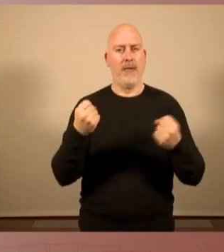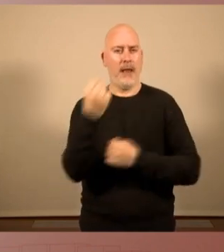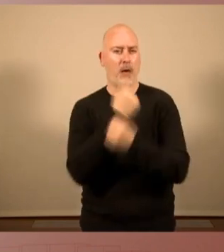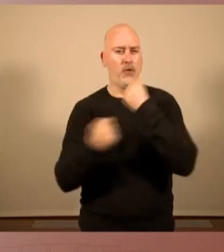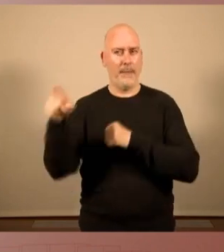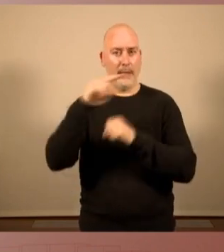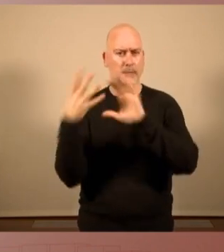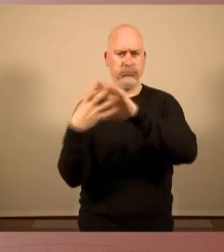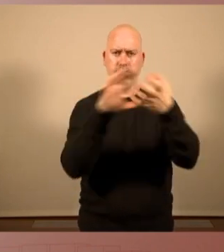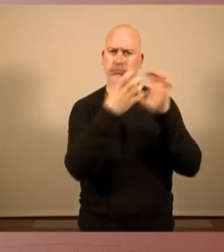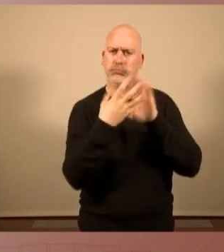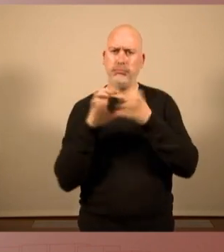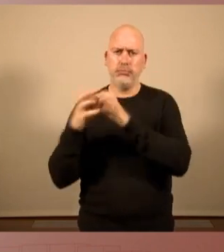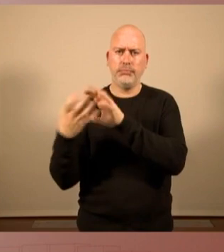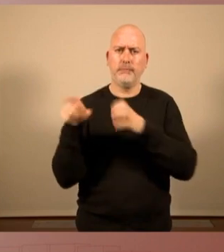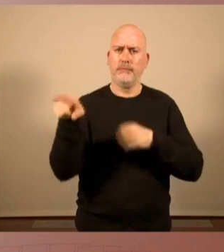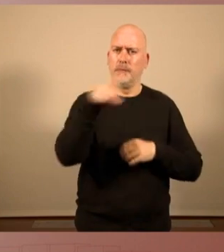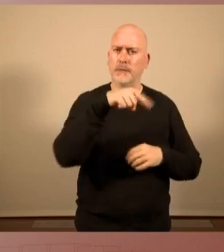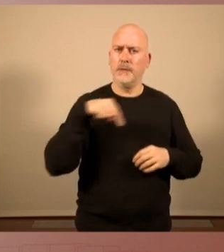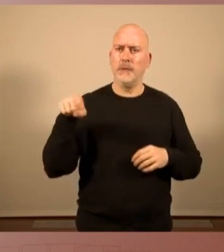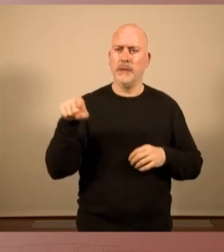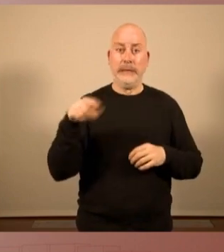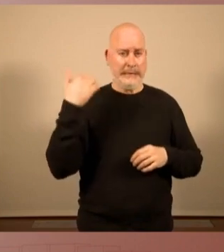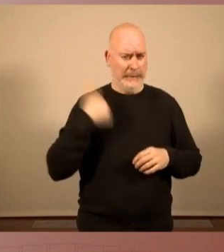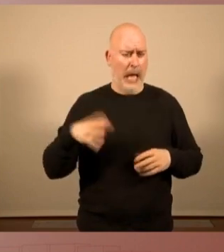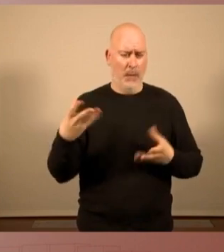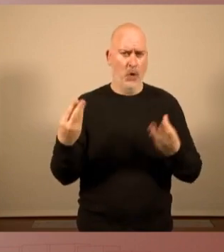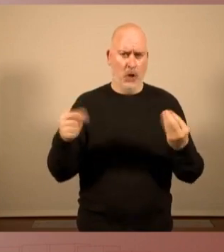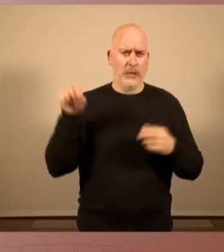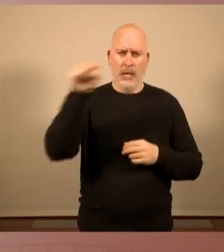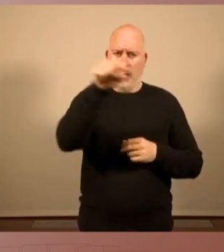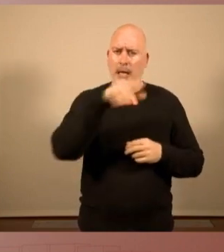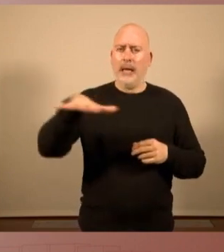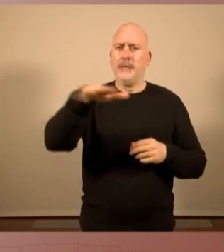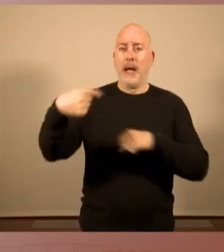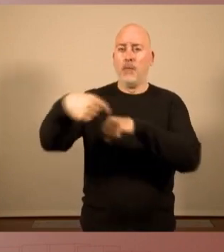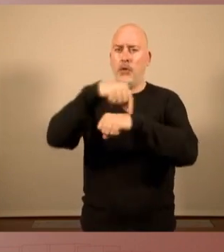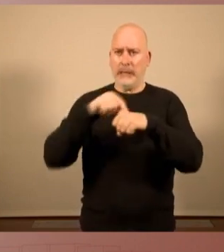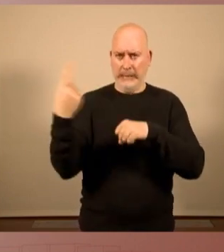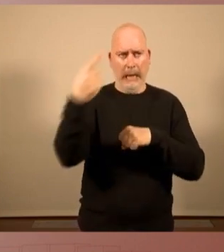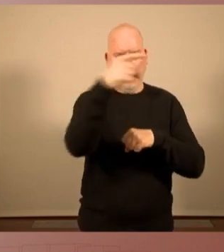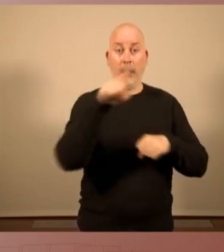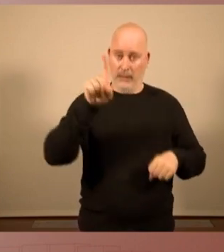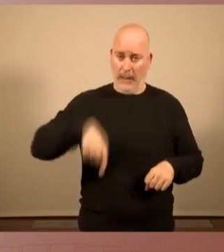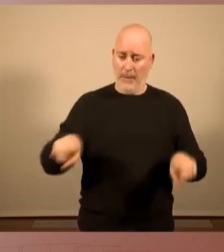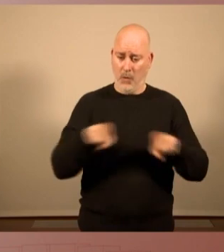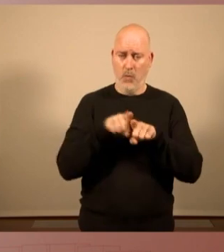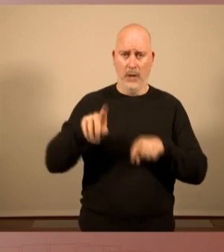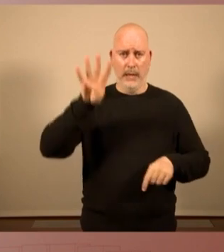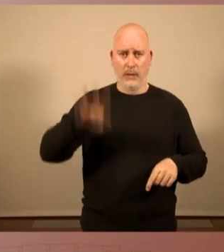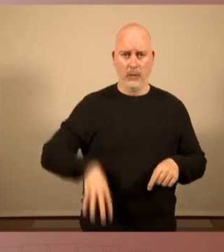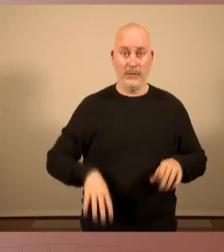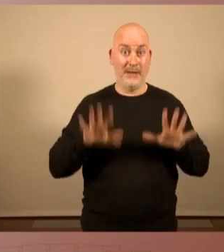complicitat que hi ha molts espais polítics que la tenen també a Catalunya, però és que l'estat